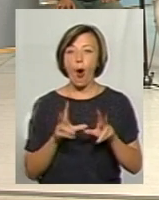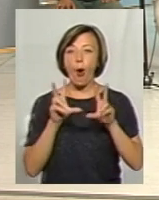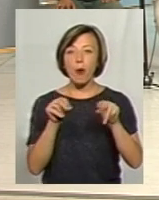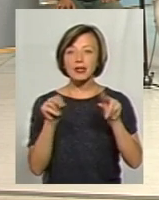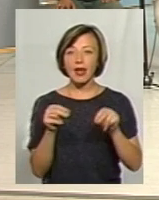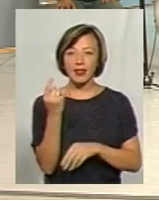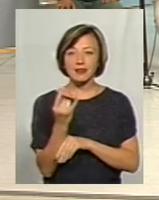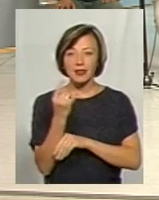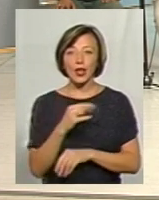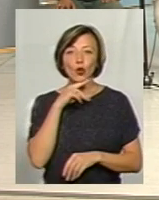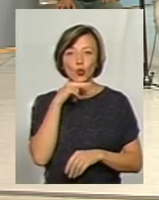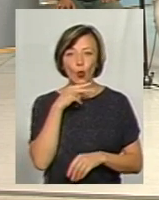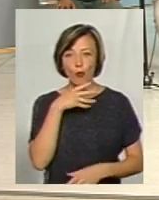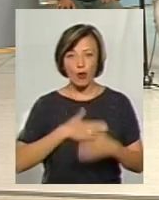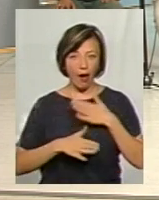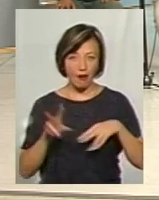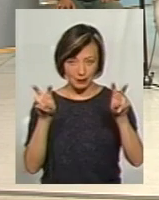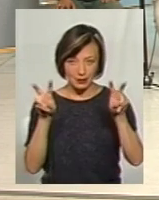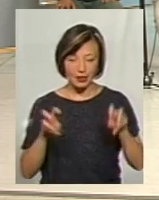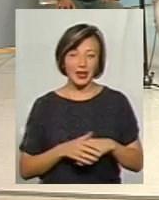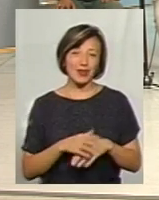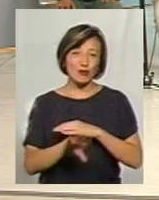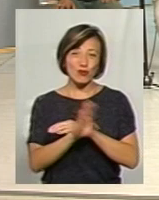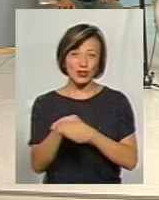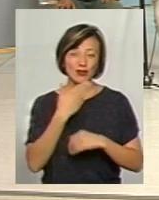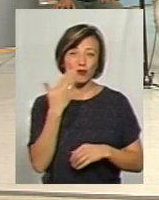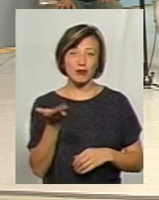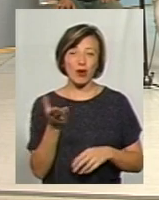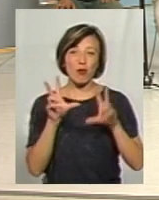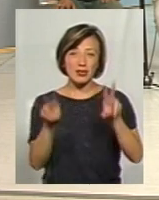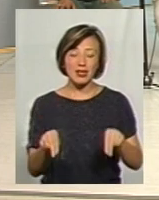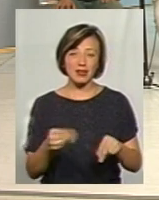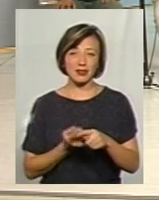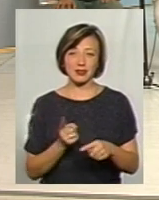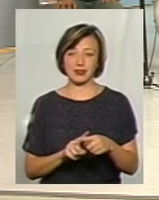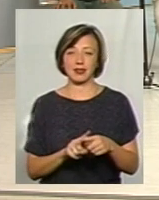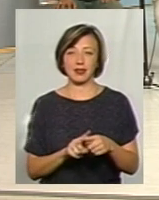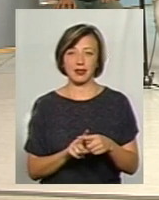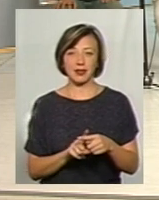Тому що це якраз ці обіцянки пустопорожні, так, оцей популізм. От,